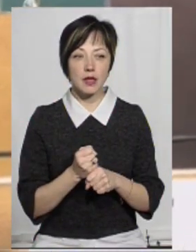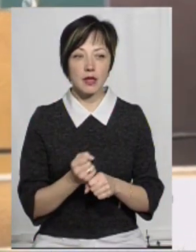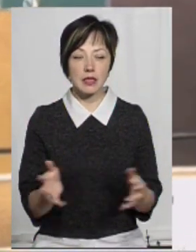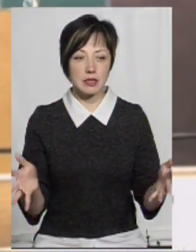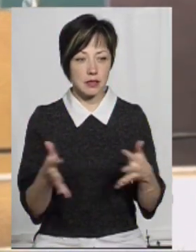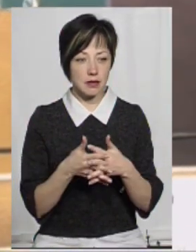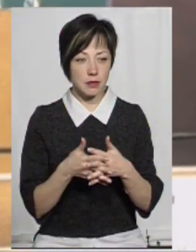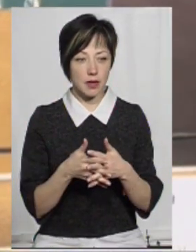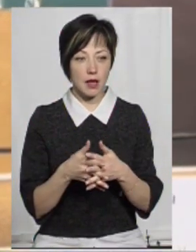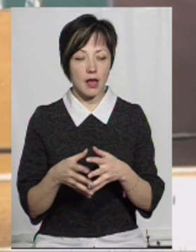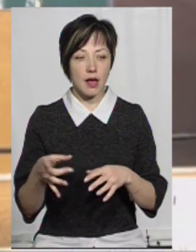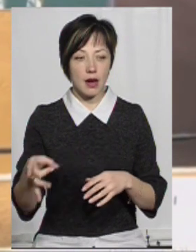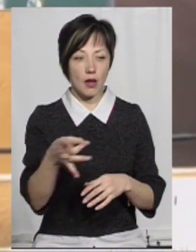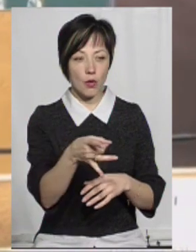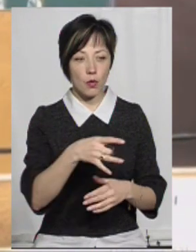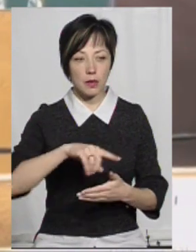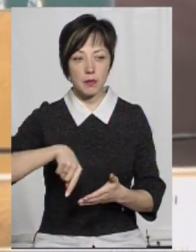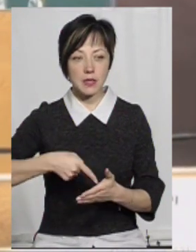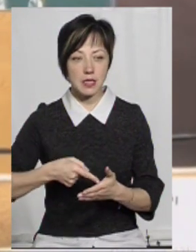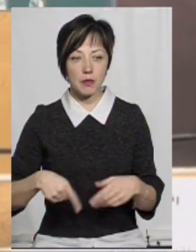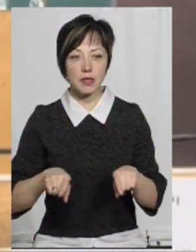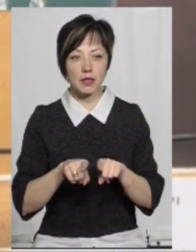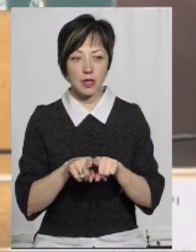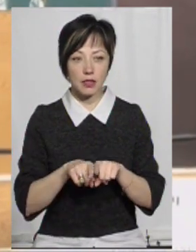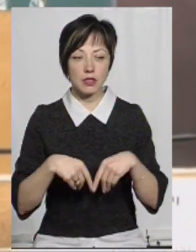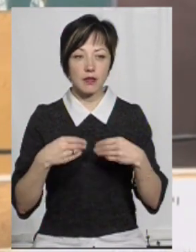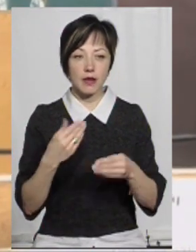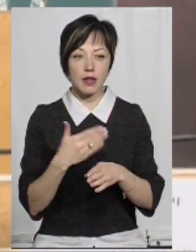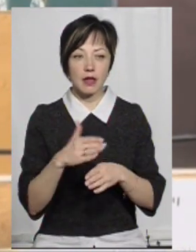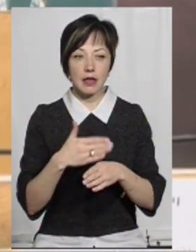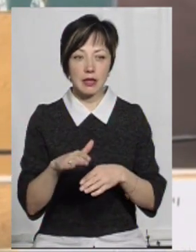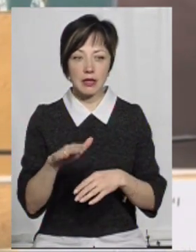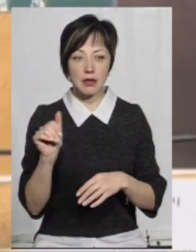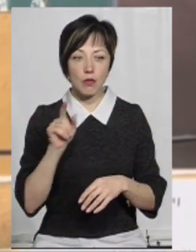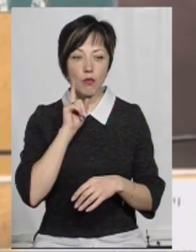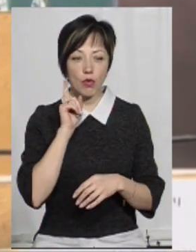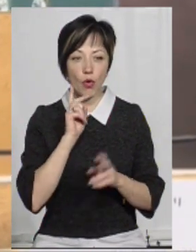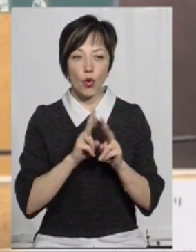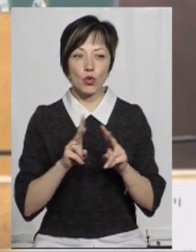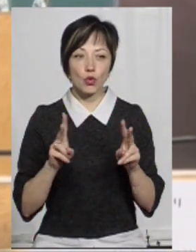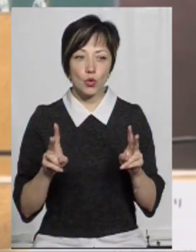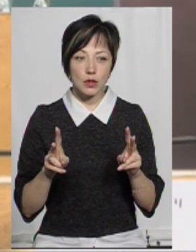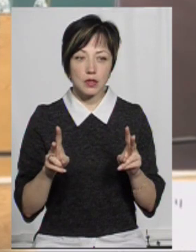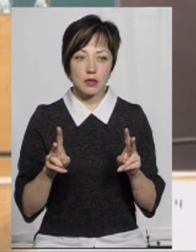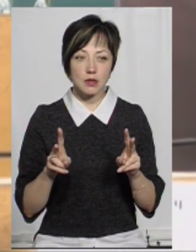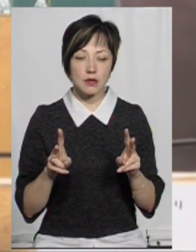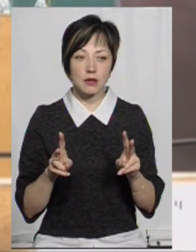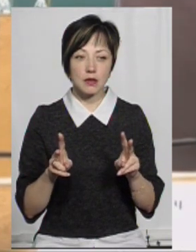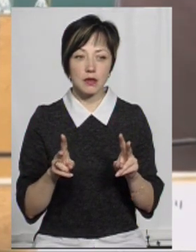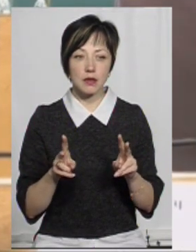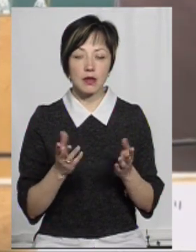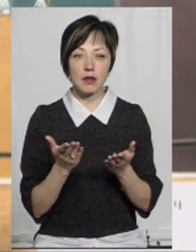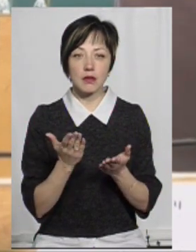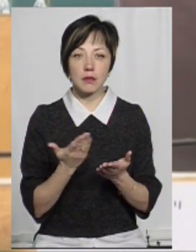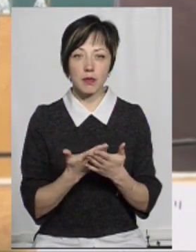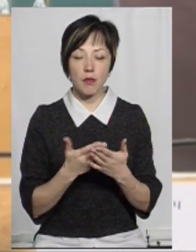разом з регіонами, з містами, які б теж видавали свої кредити молоді, а хтось там, ну, зробити таку модель,